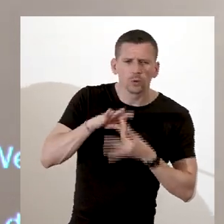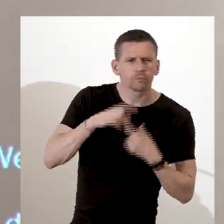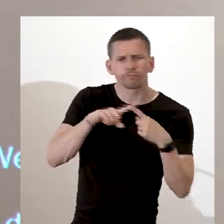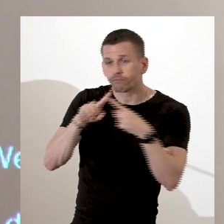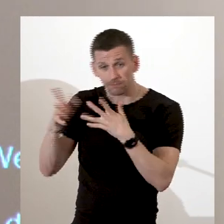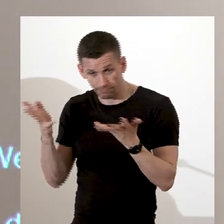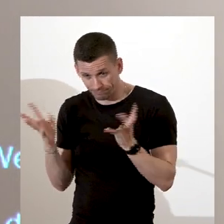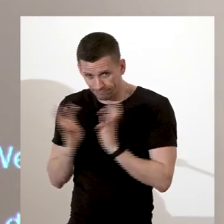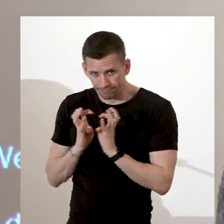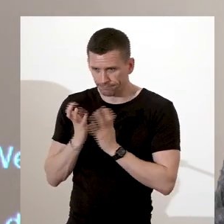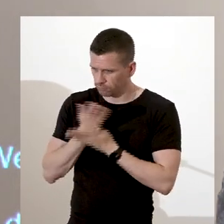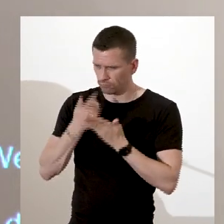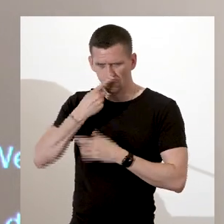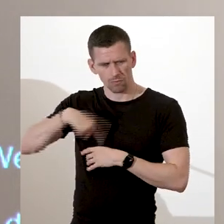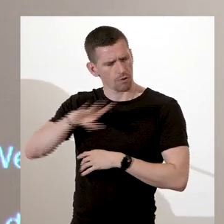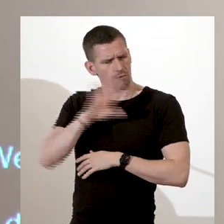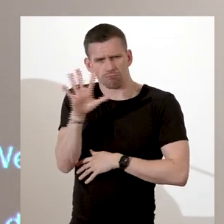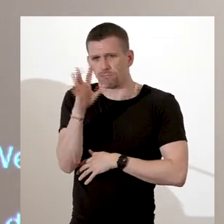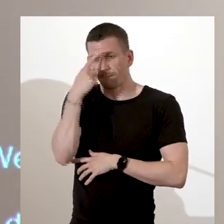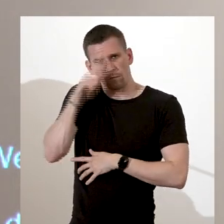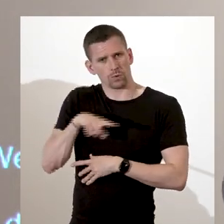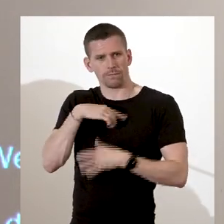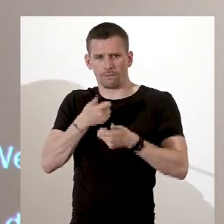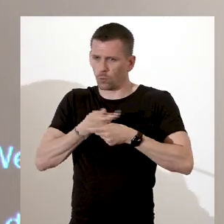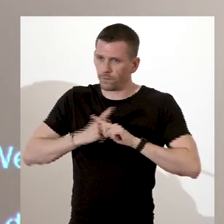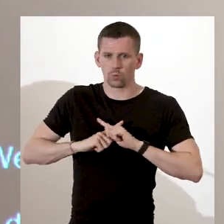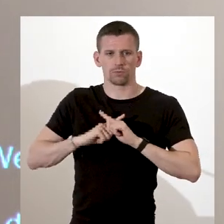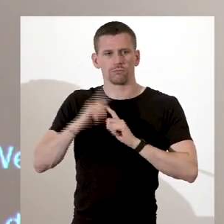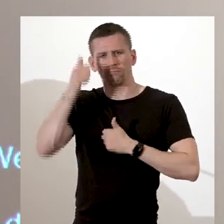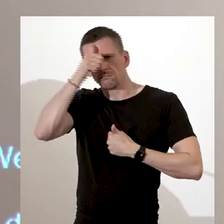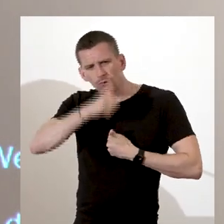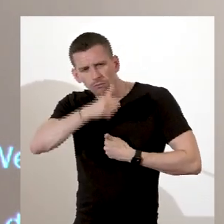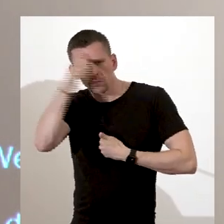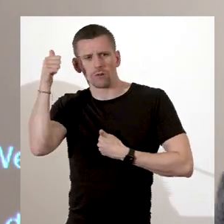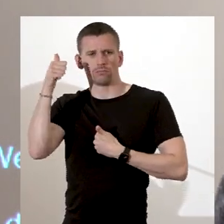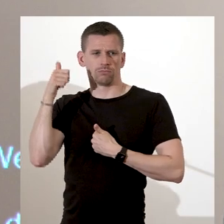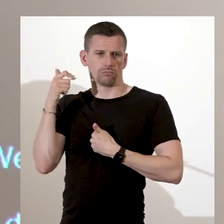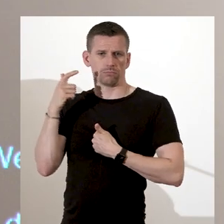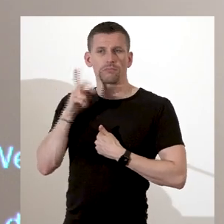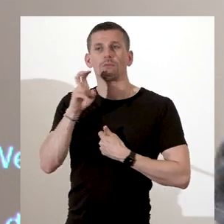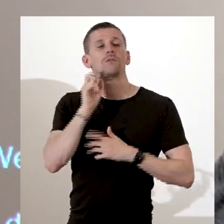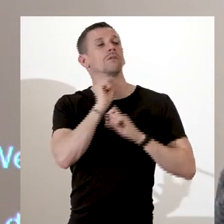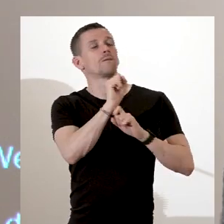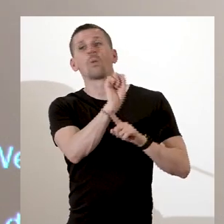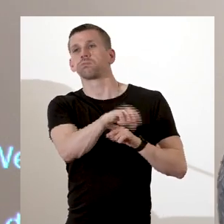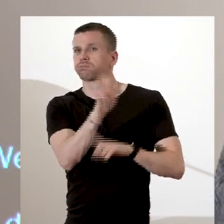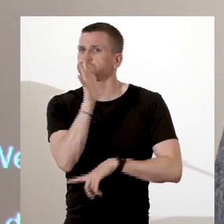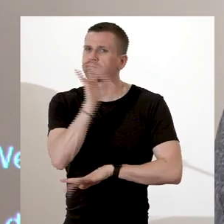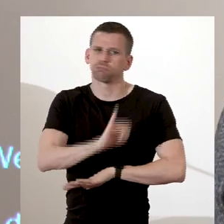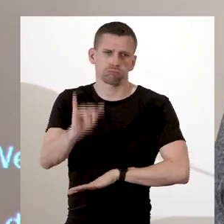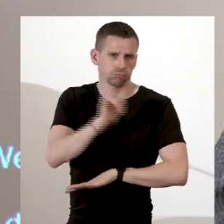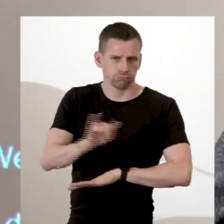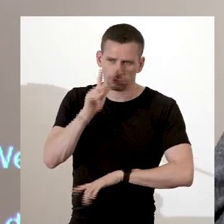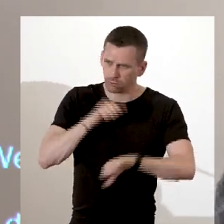que la morale chrétienne ne peut pas fermer les yeux, on ne pas continuer à traiter ou à vendre des